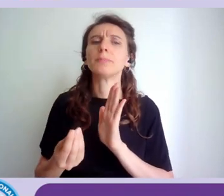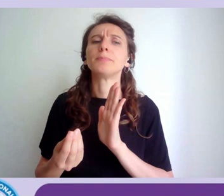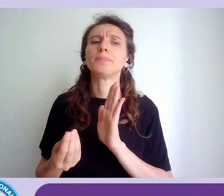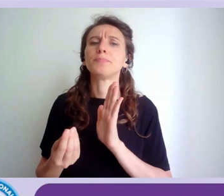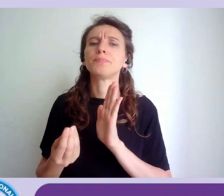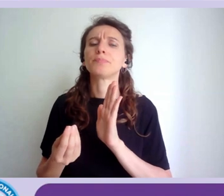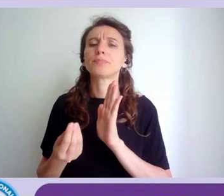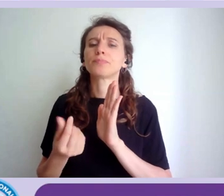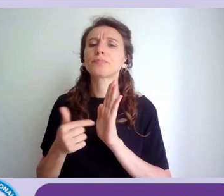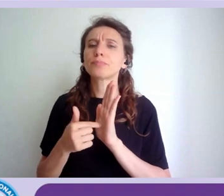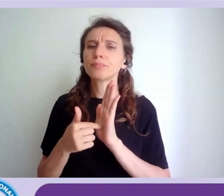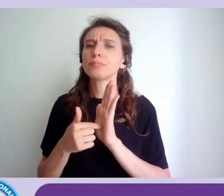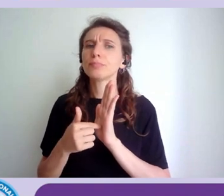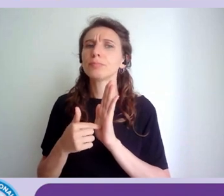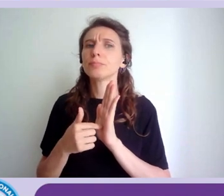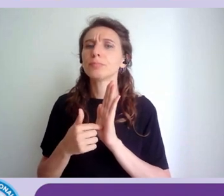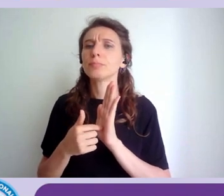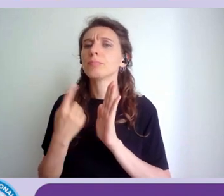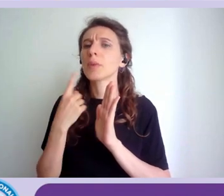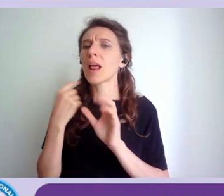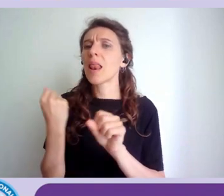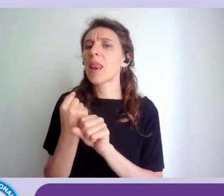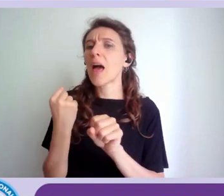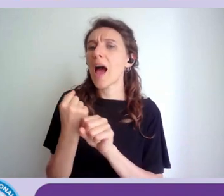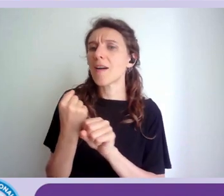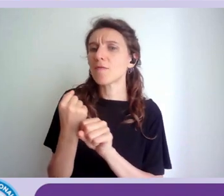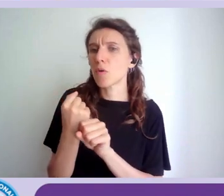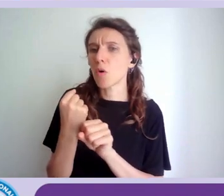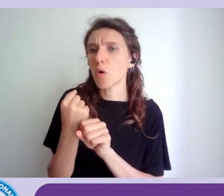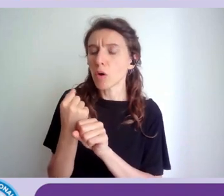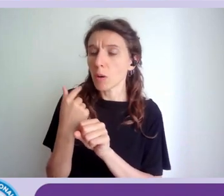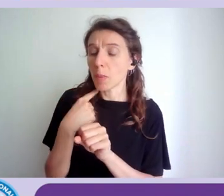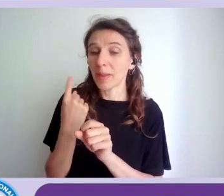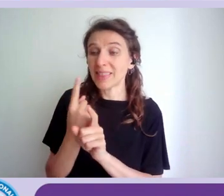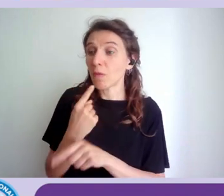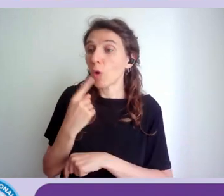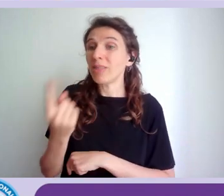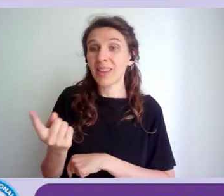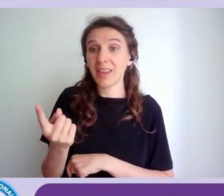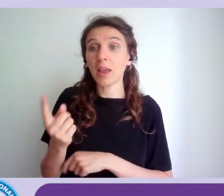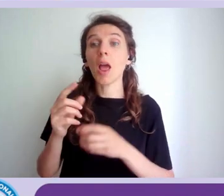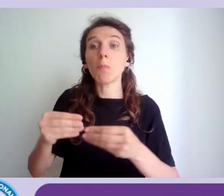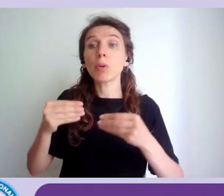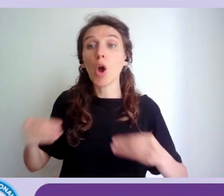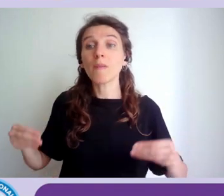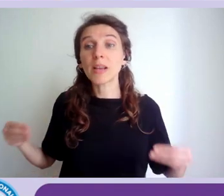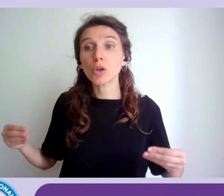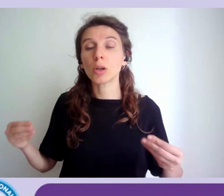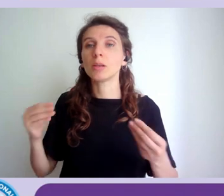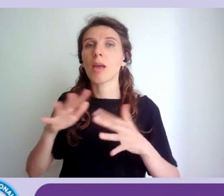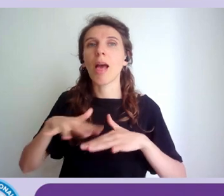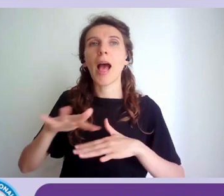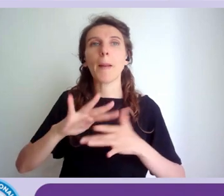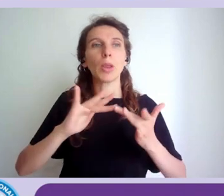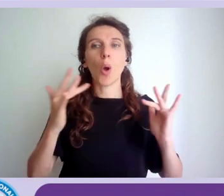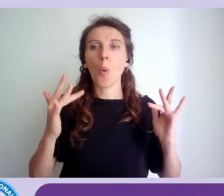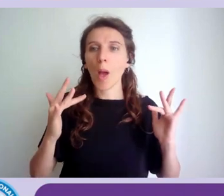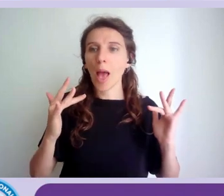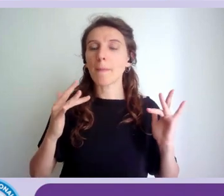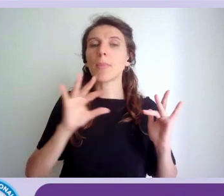un adempimento da fare dire che si è professionisti in ambito web in ambito